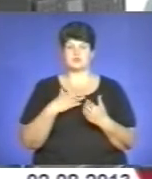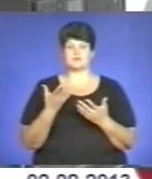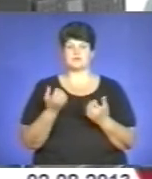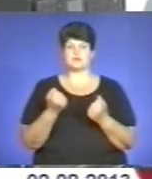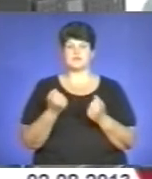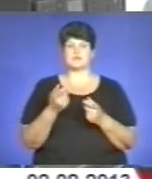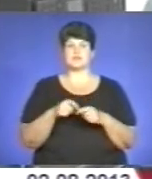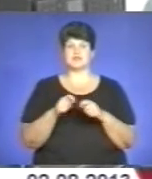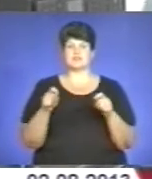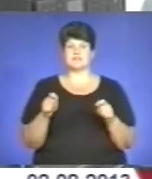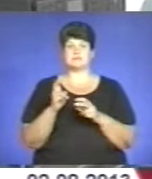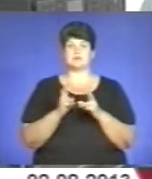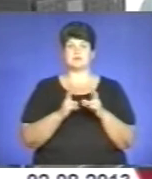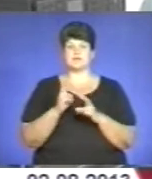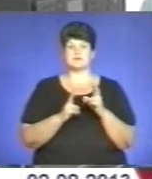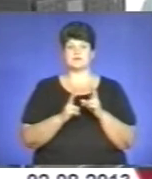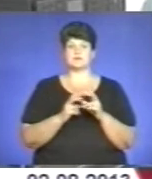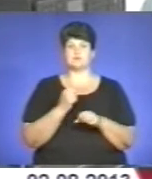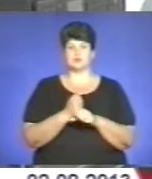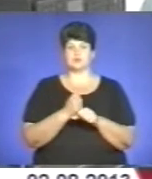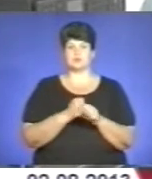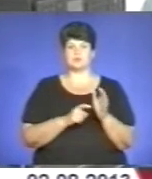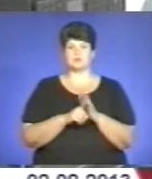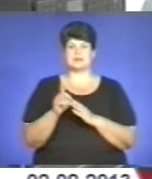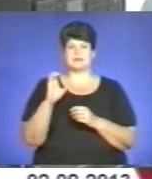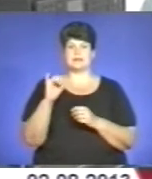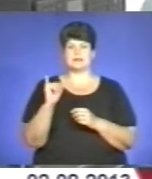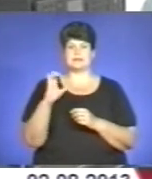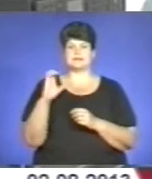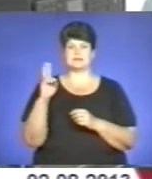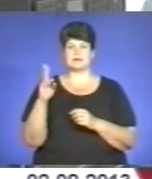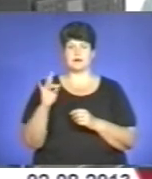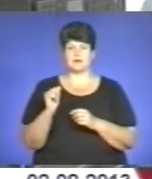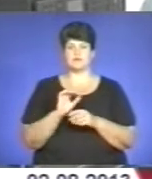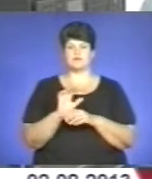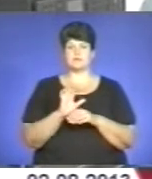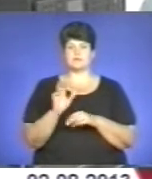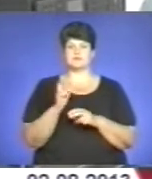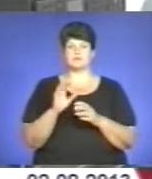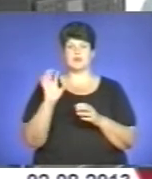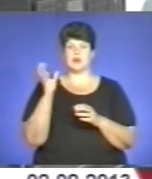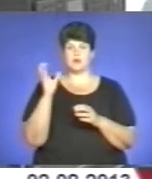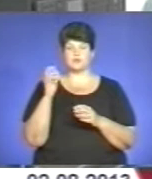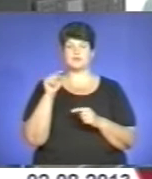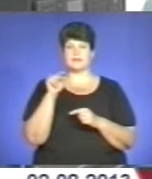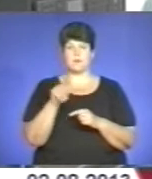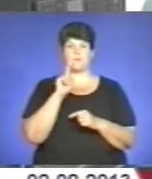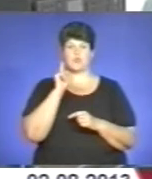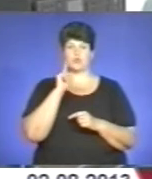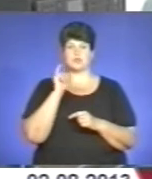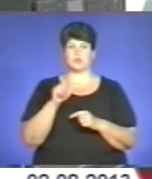підприємство, чи може відкрилося, зафункціонувало іска, повередництво лампочок. І там молоді люди